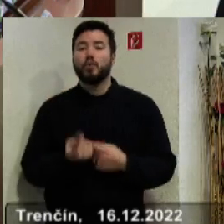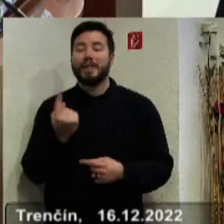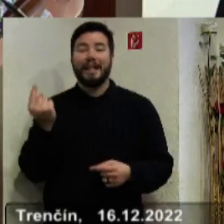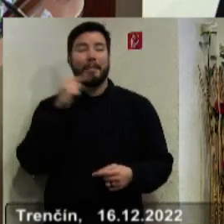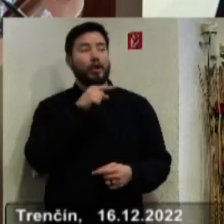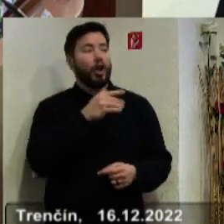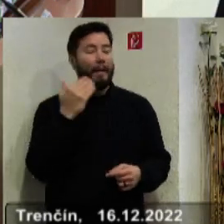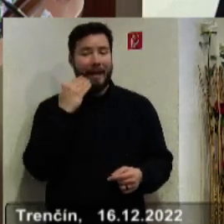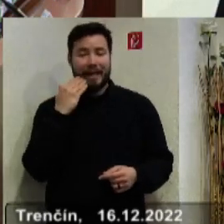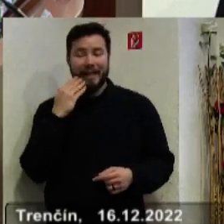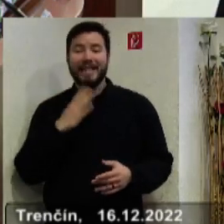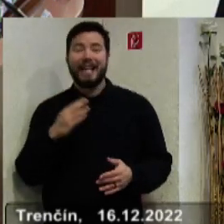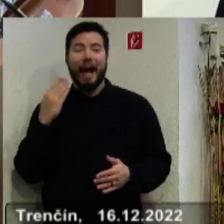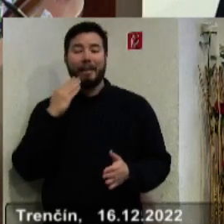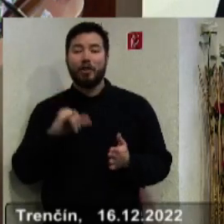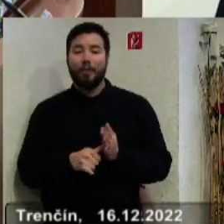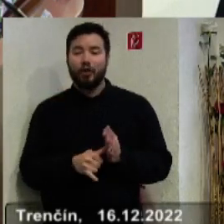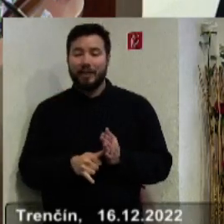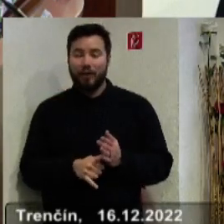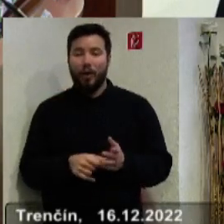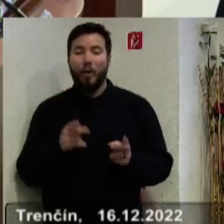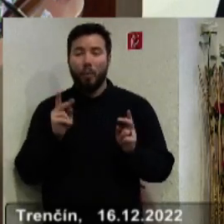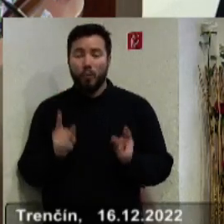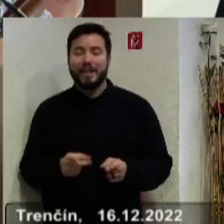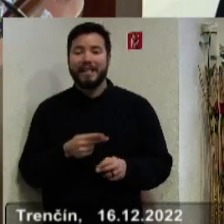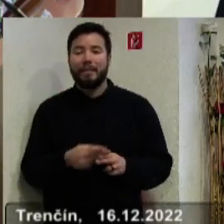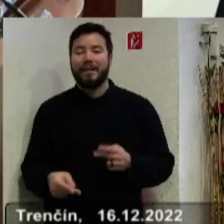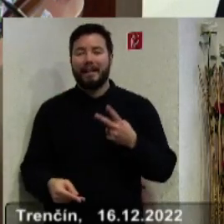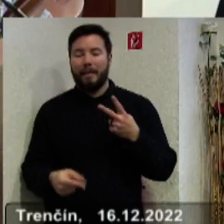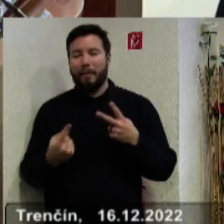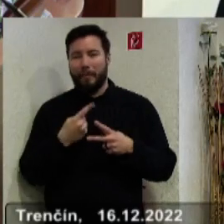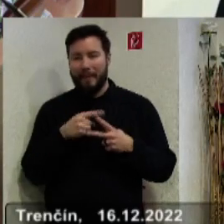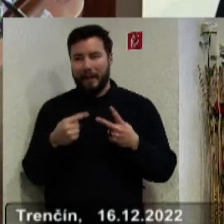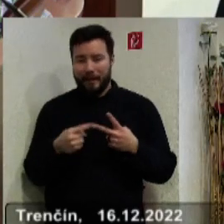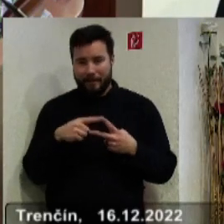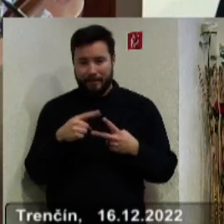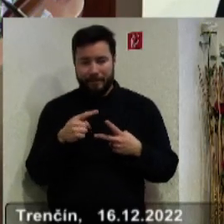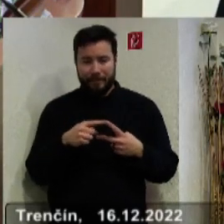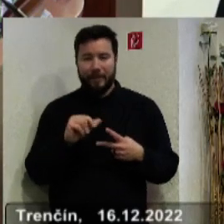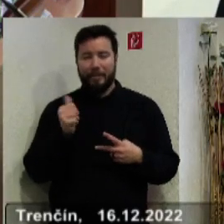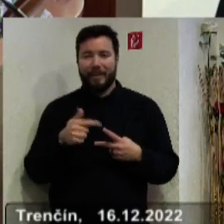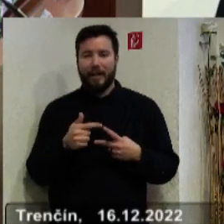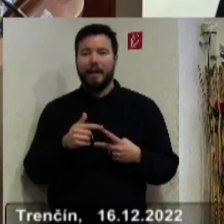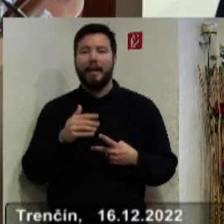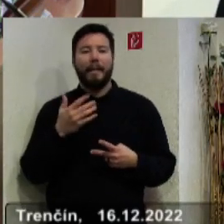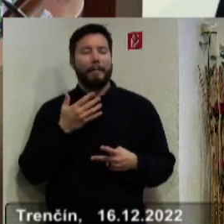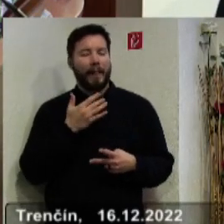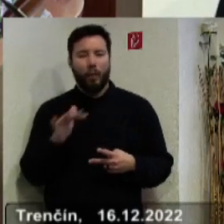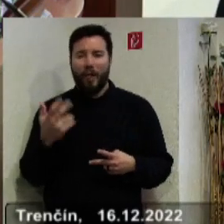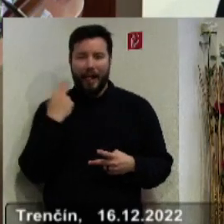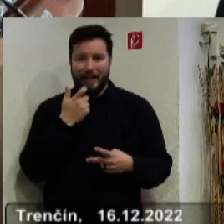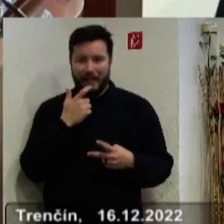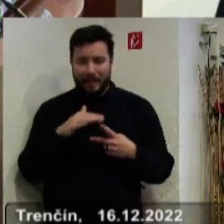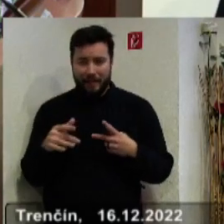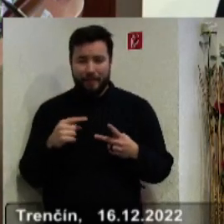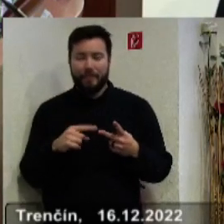Ameriky a chcem americké občianstvo, tak musí splniť dve podmienky. Po prvé, hovoriť plnule po anglicky